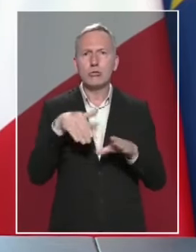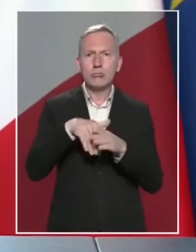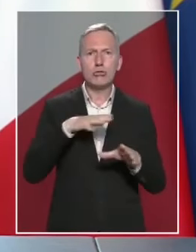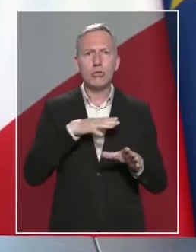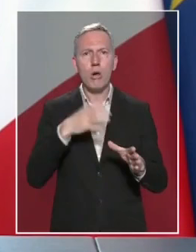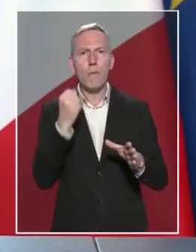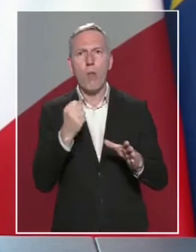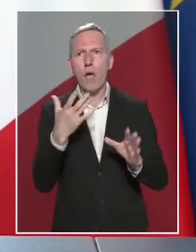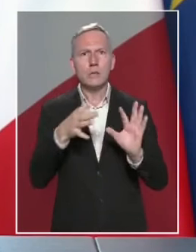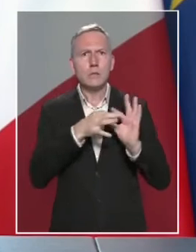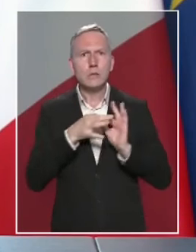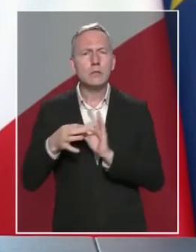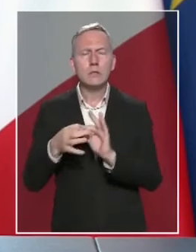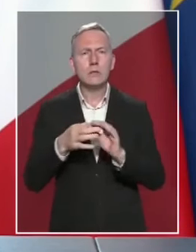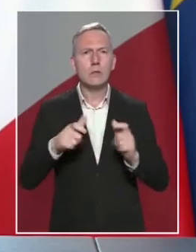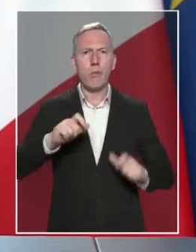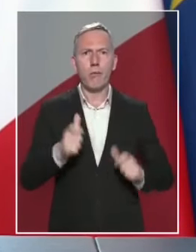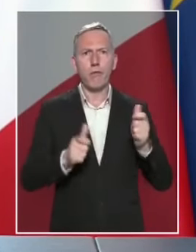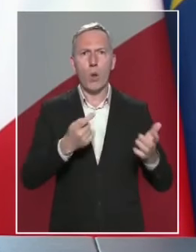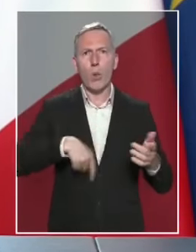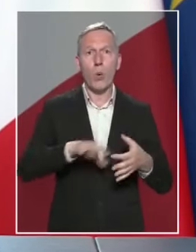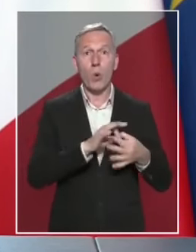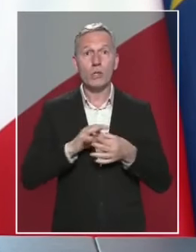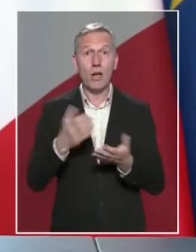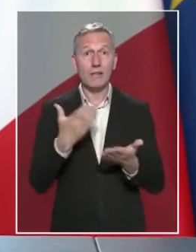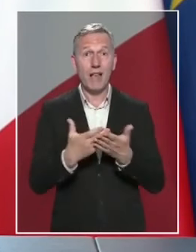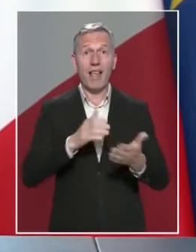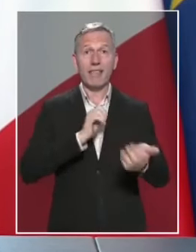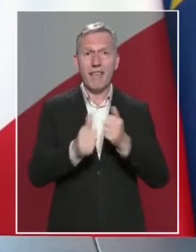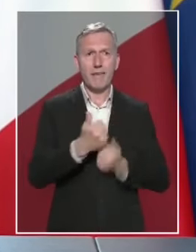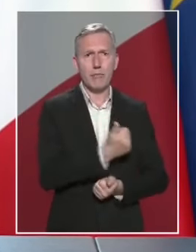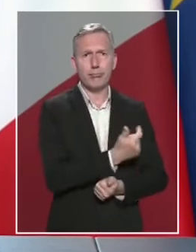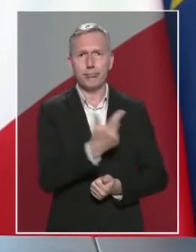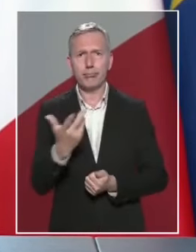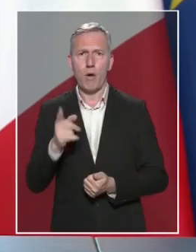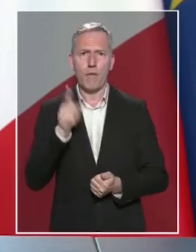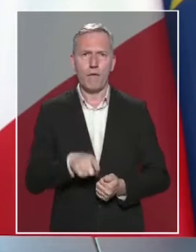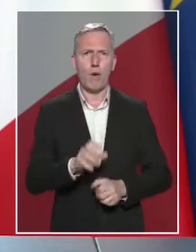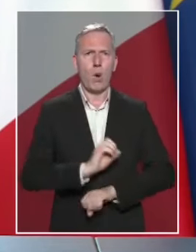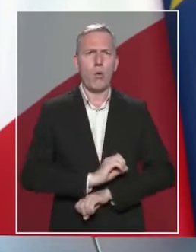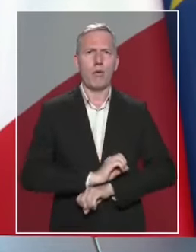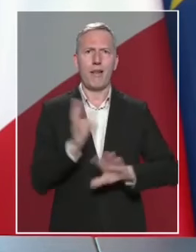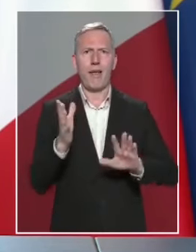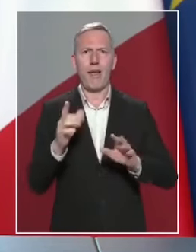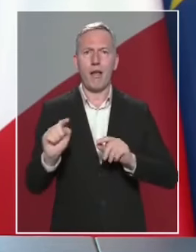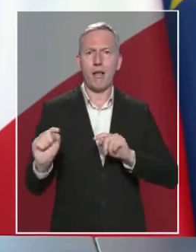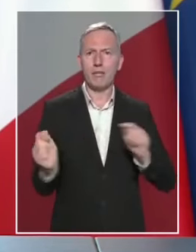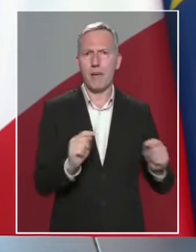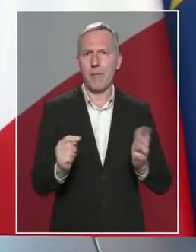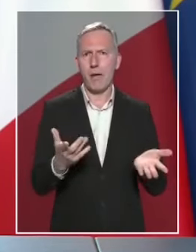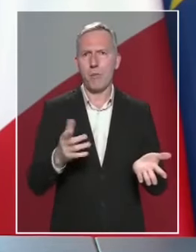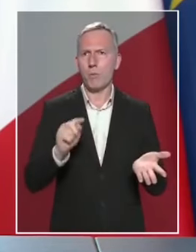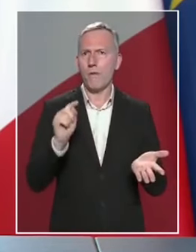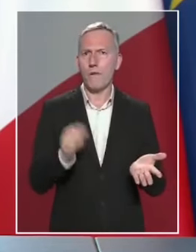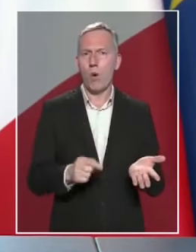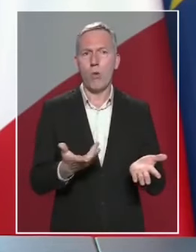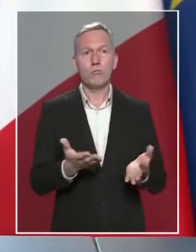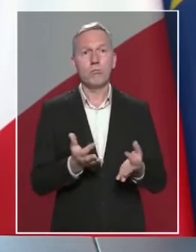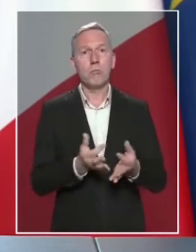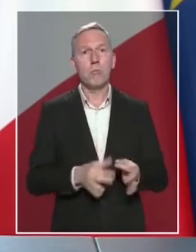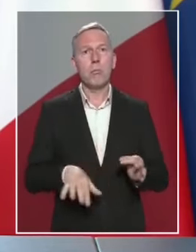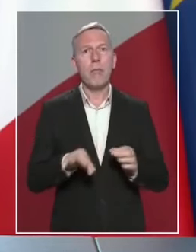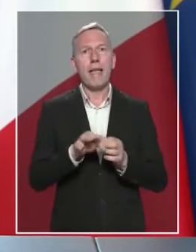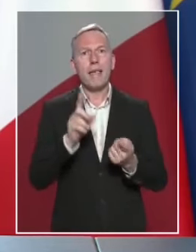notre propre cohésion, ces défis exigent la clarté dans nos débats, l'ambition pour le pays